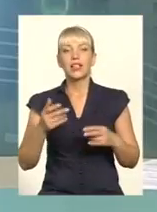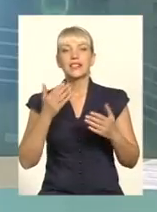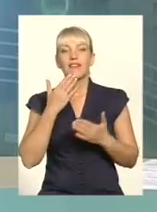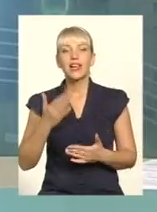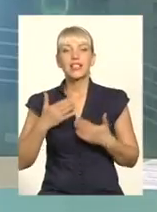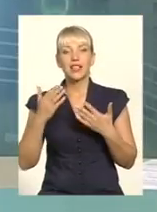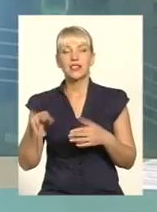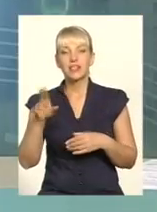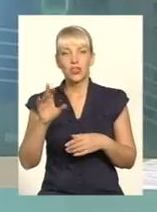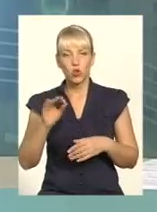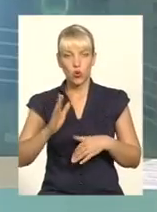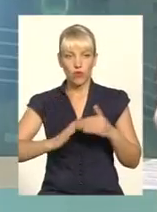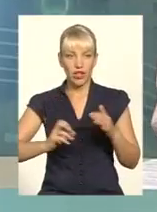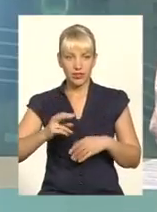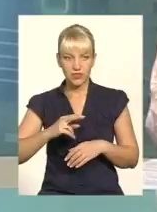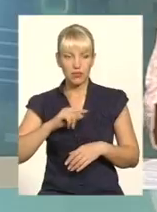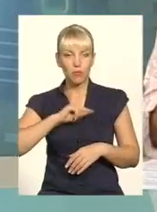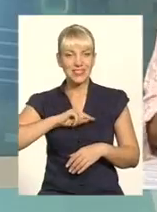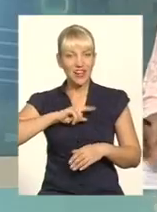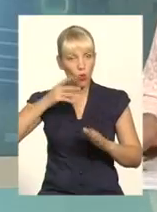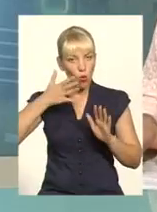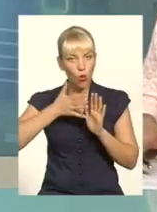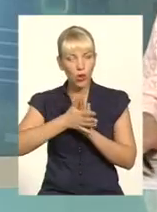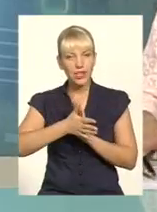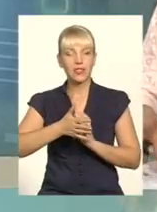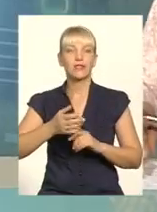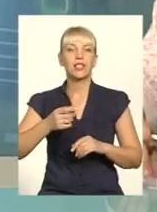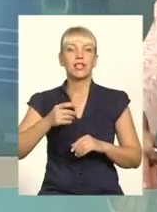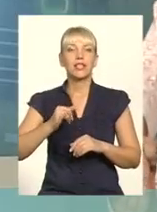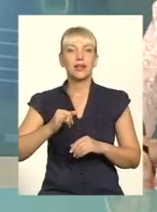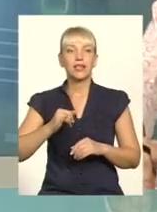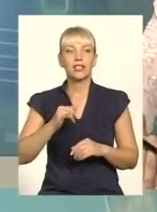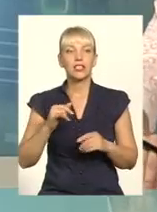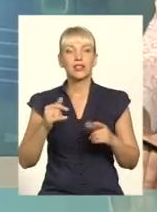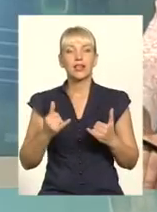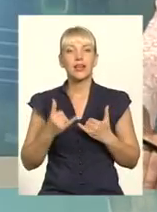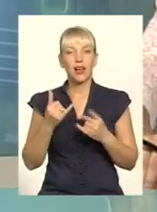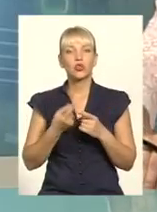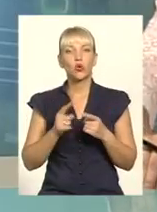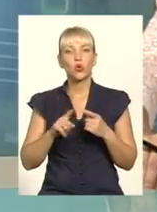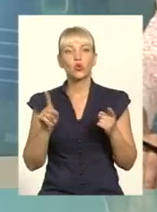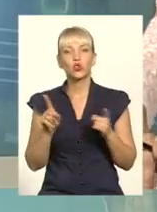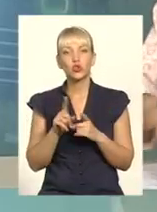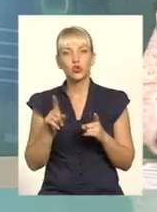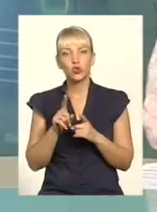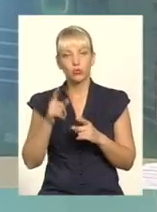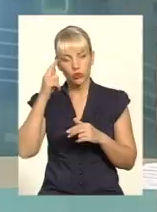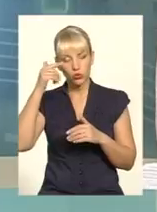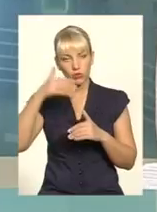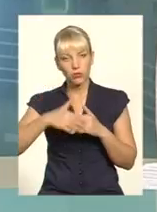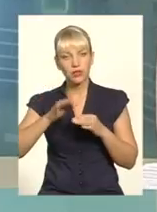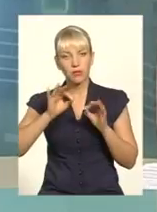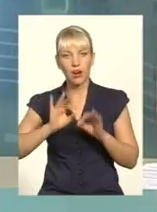до фахівців, психологів, можливо, психіатрів, для того, аби зрозуміти і навчитися правильно